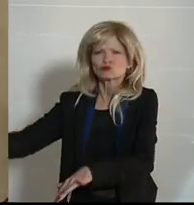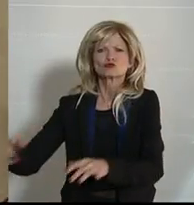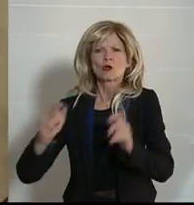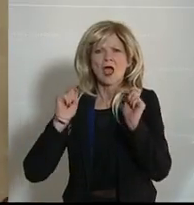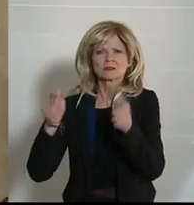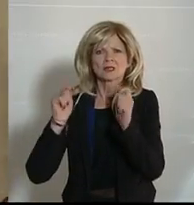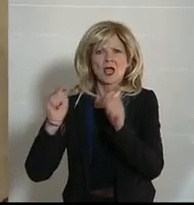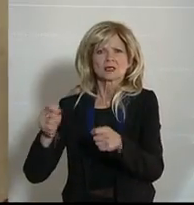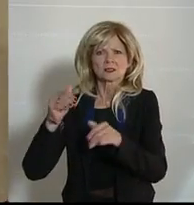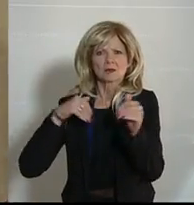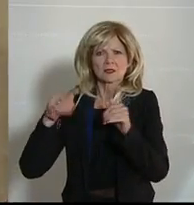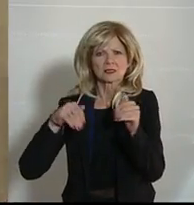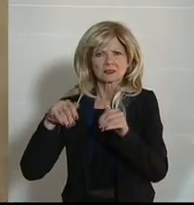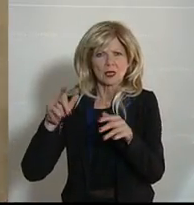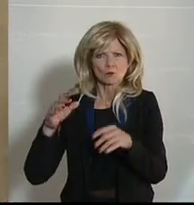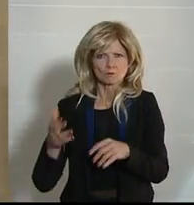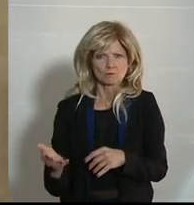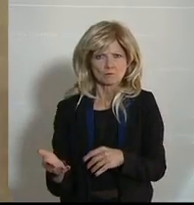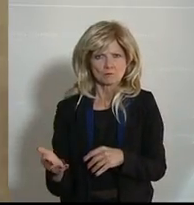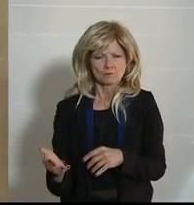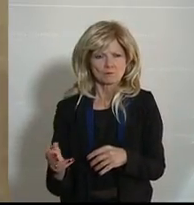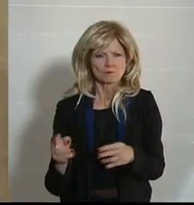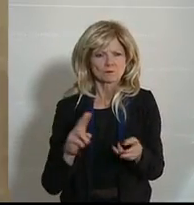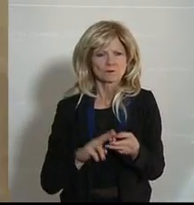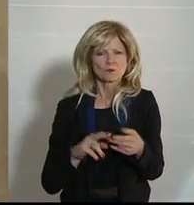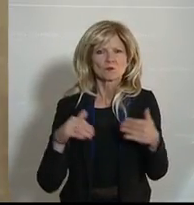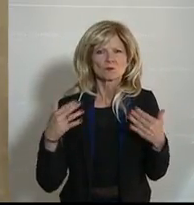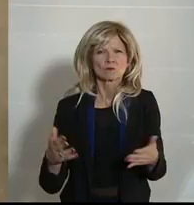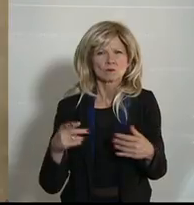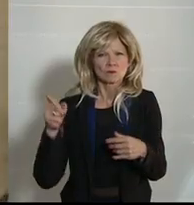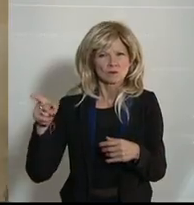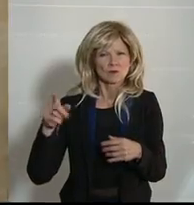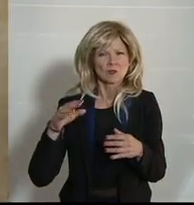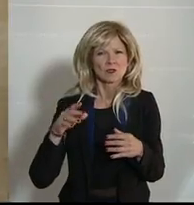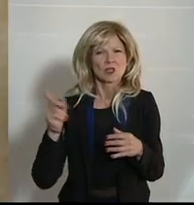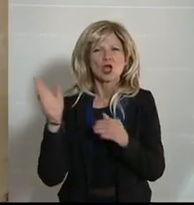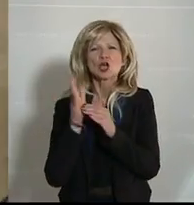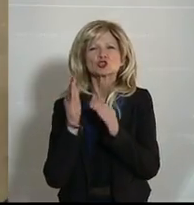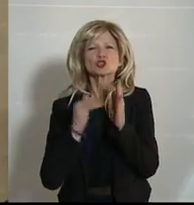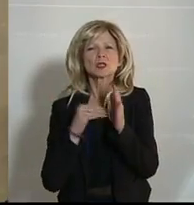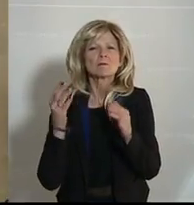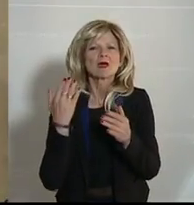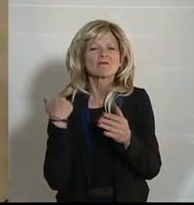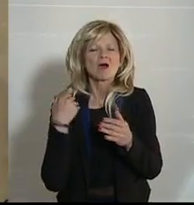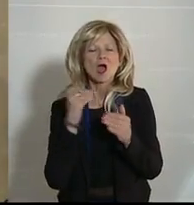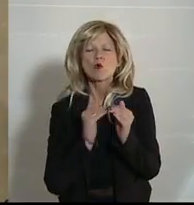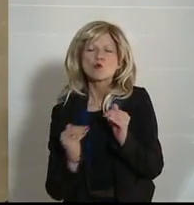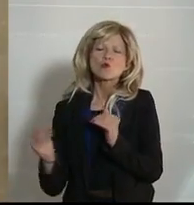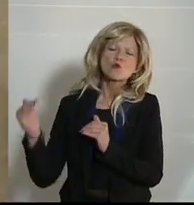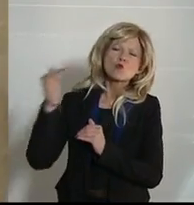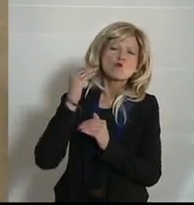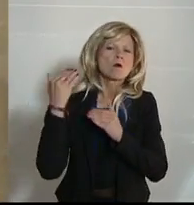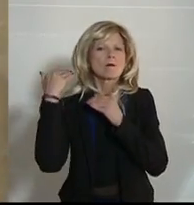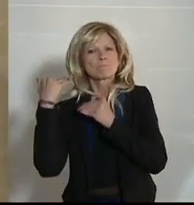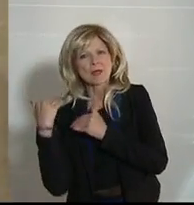gekommen sind. Und die Antwortmöglichkeiten haben die Systeme überlastet, sodass die automatischen Antworten nicht